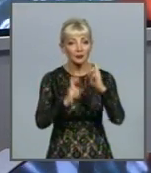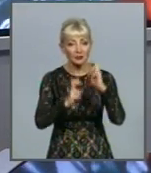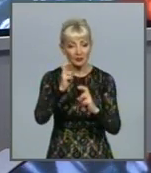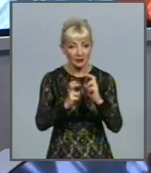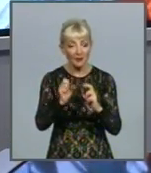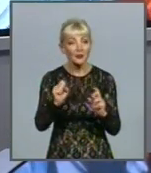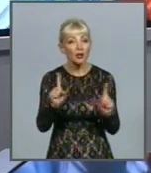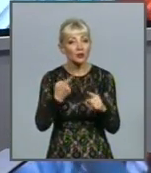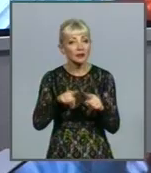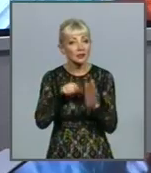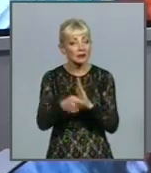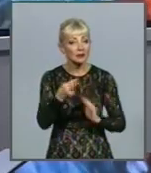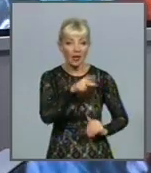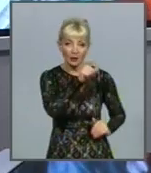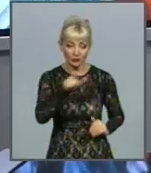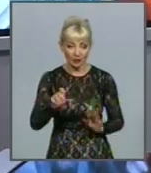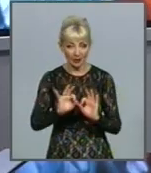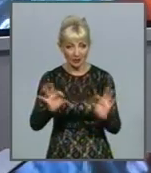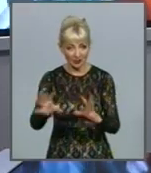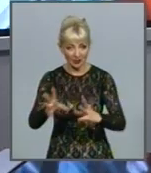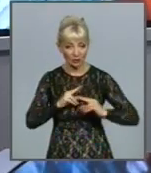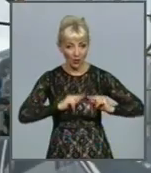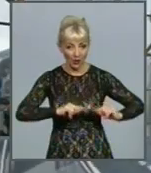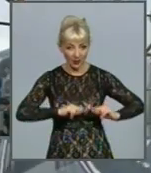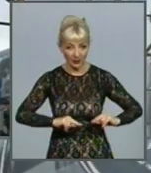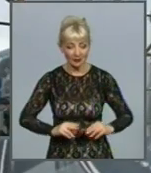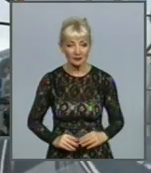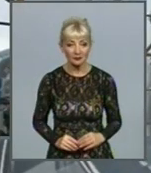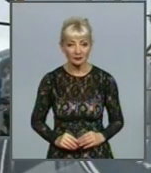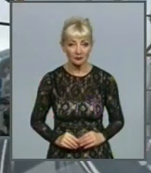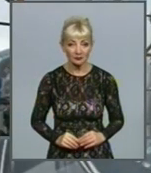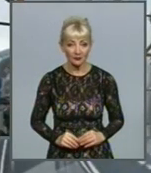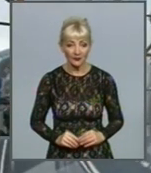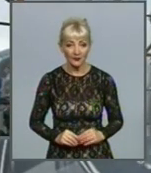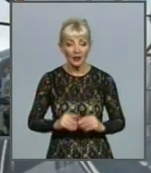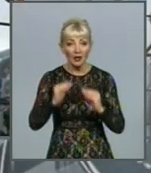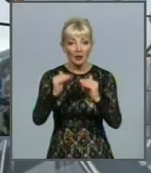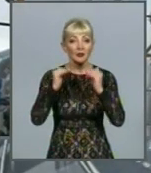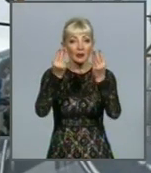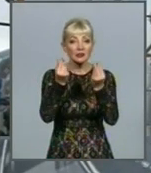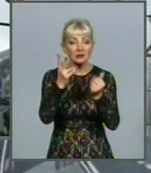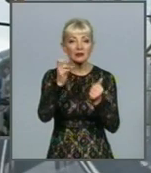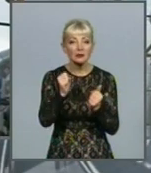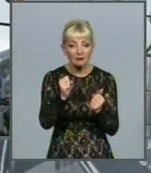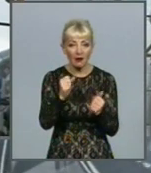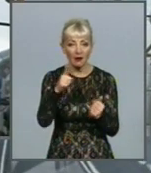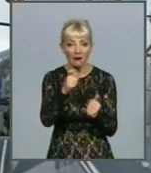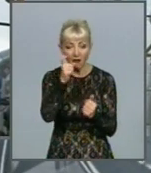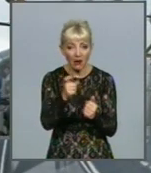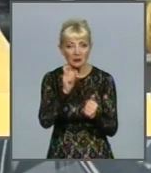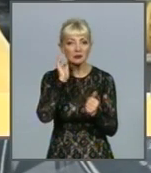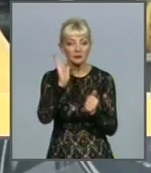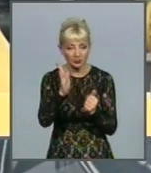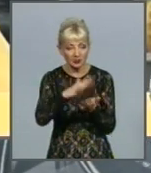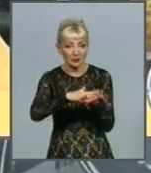А от що це означає для населення, розкажуть мої колеги. Зростання цін на природне паливо потягне за собою і